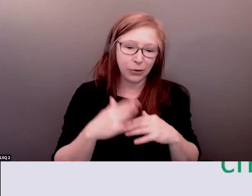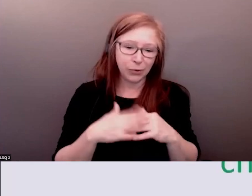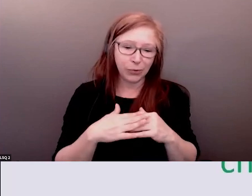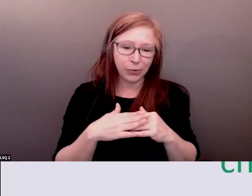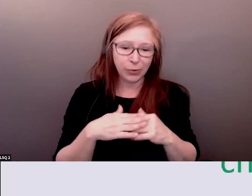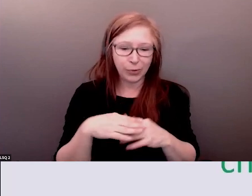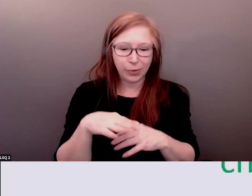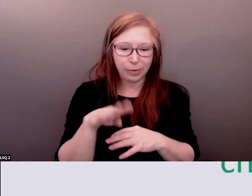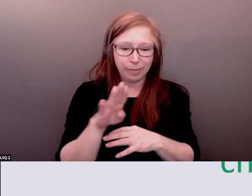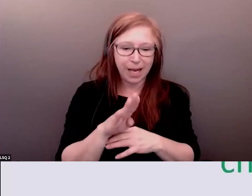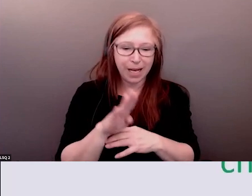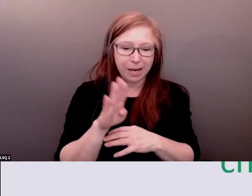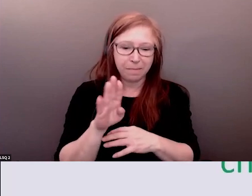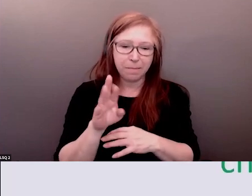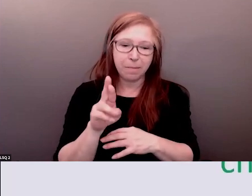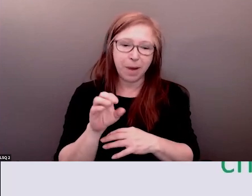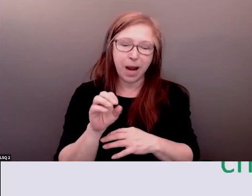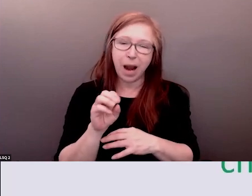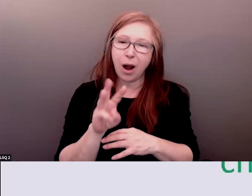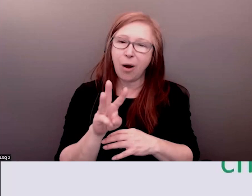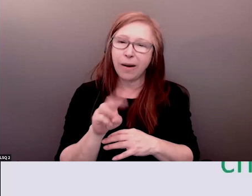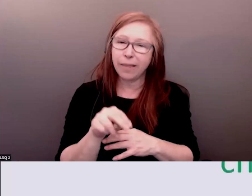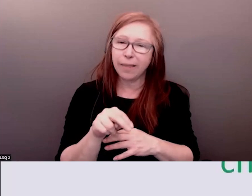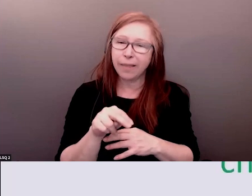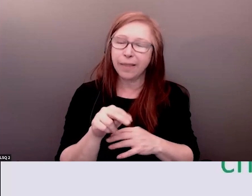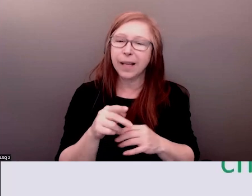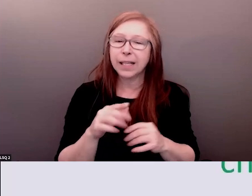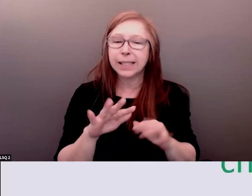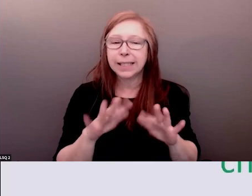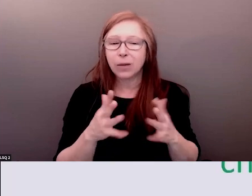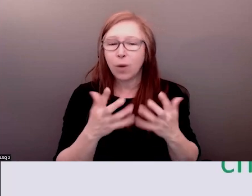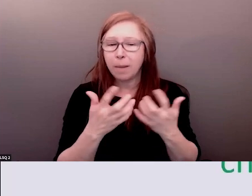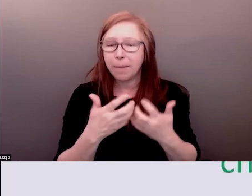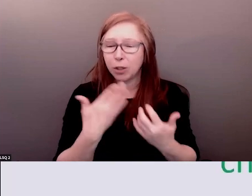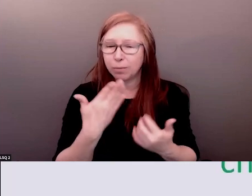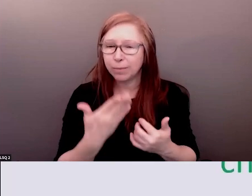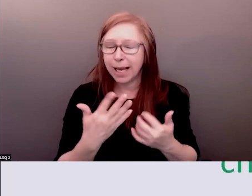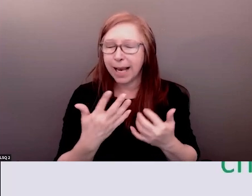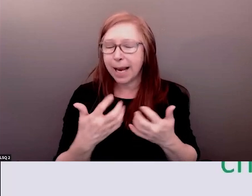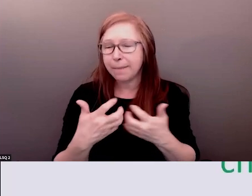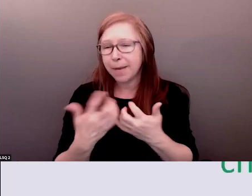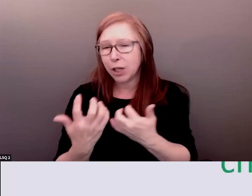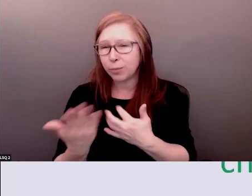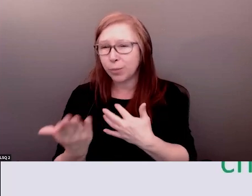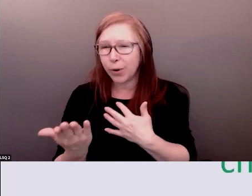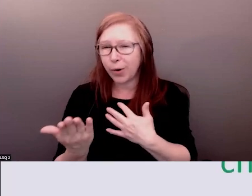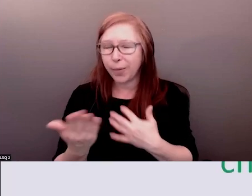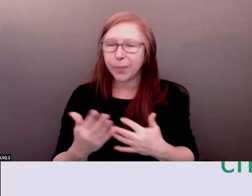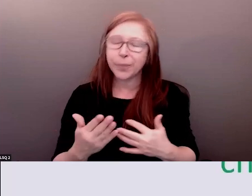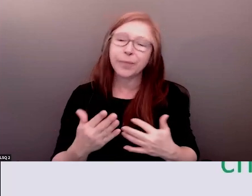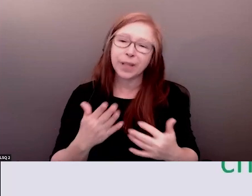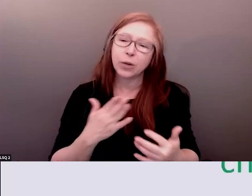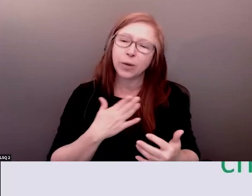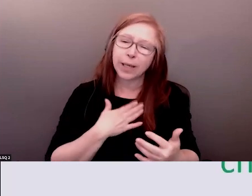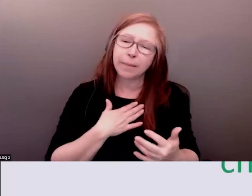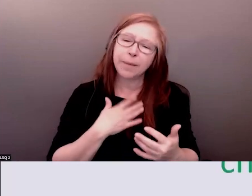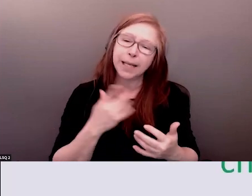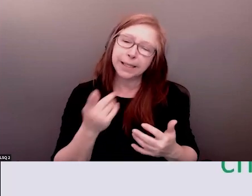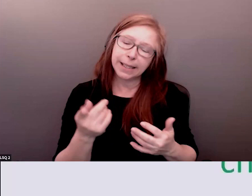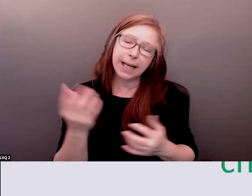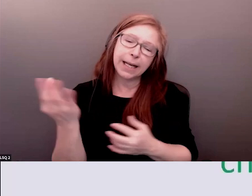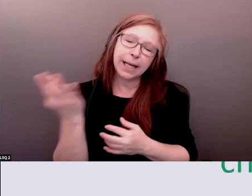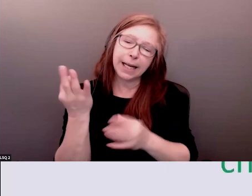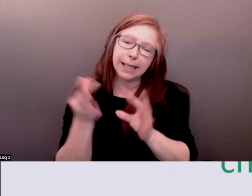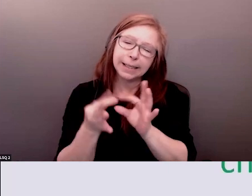comme décrits auparavant au sein de Matero les environnements d'égalité de